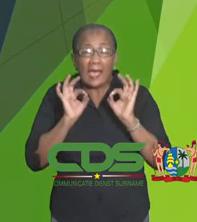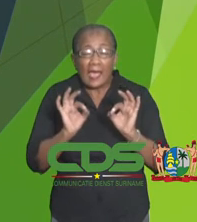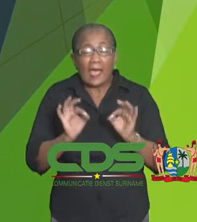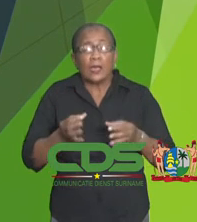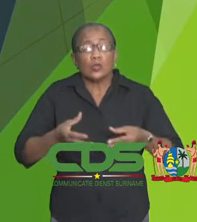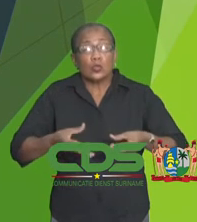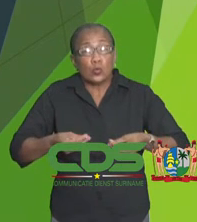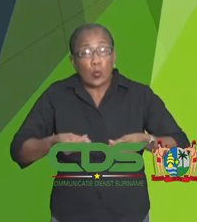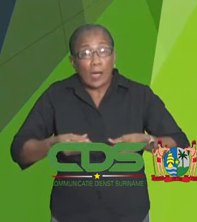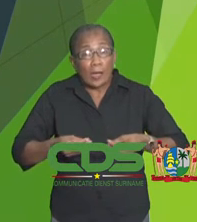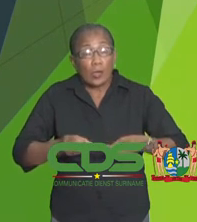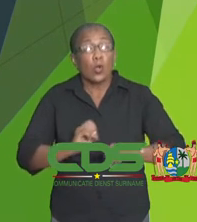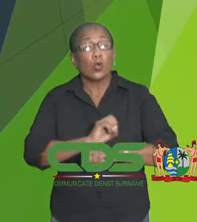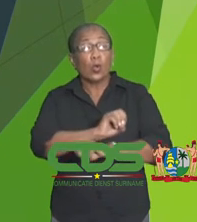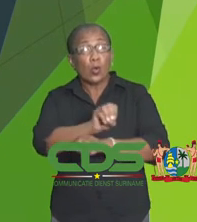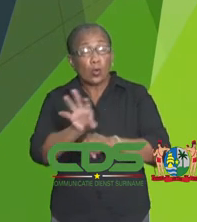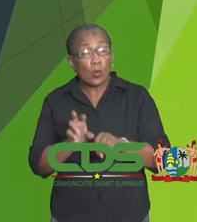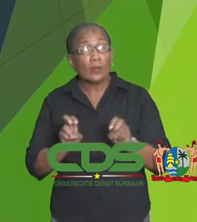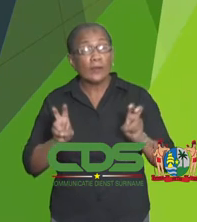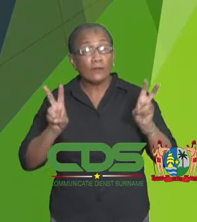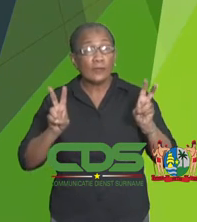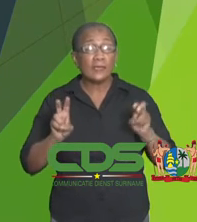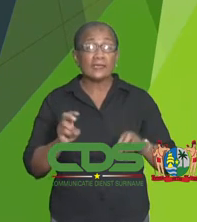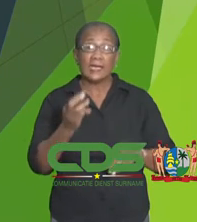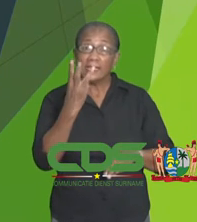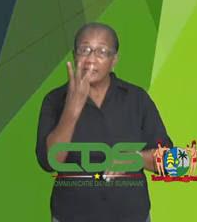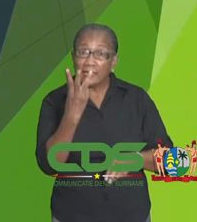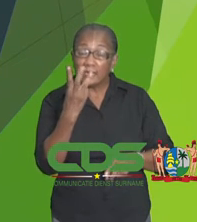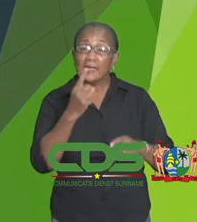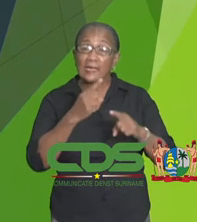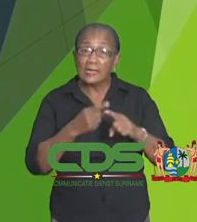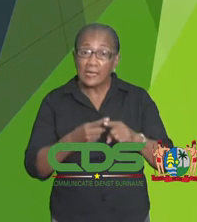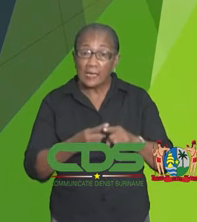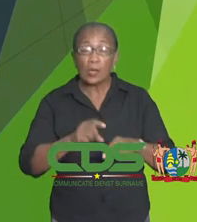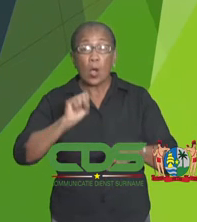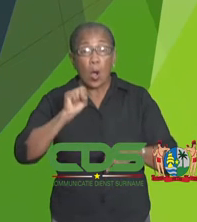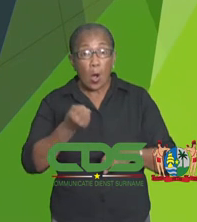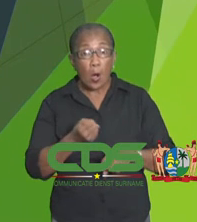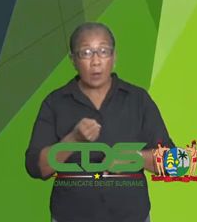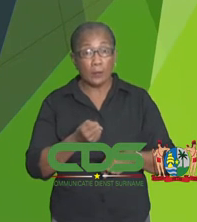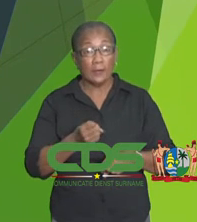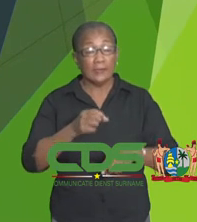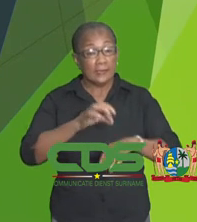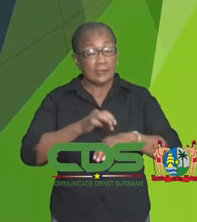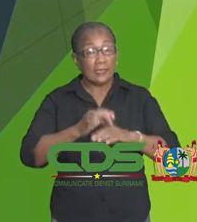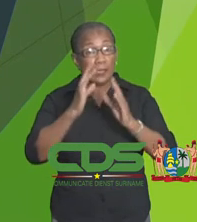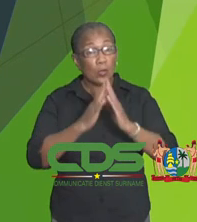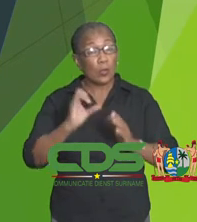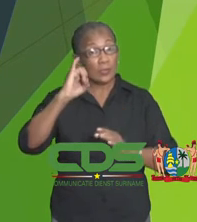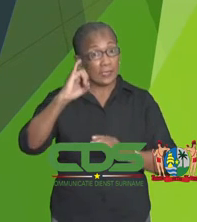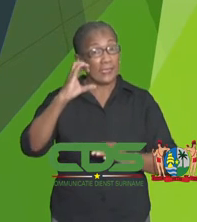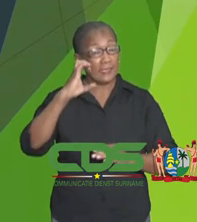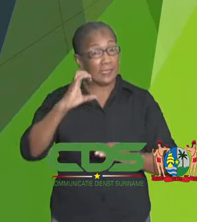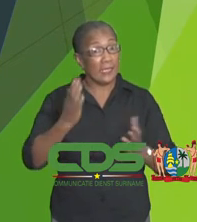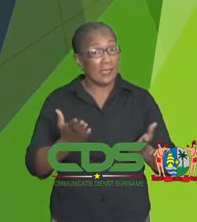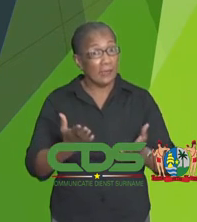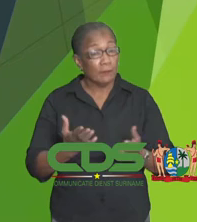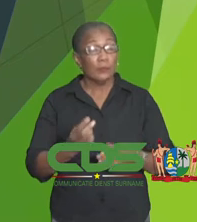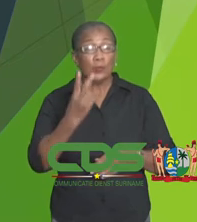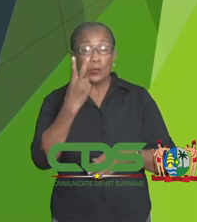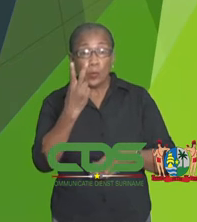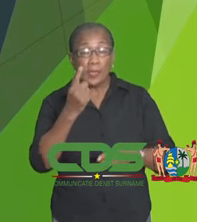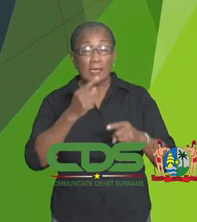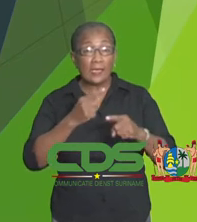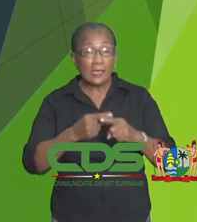voor het coronavirus. Er is een drie keer grotere kans om op de IC intensive care te belanden. Ze hebben een twee keer